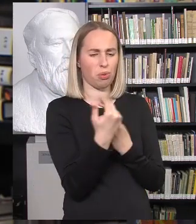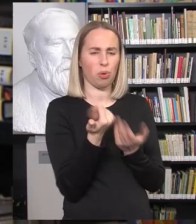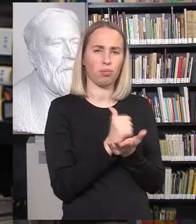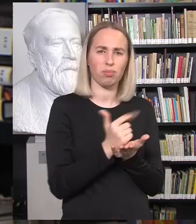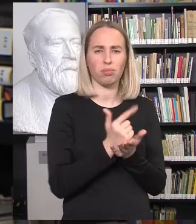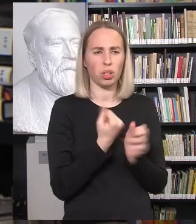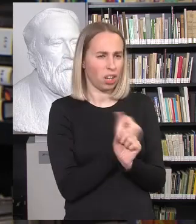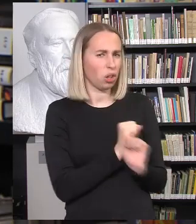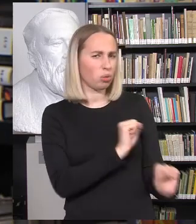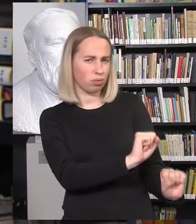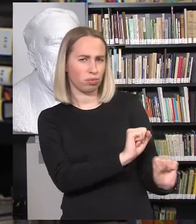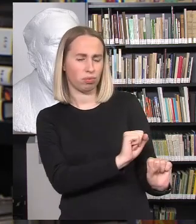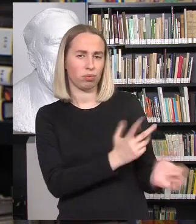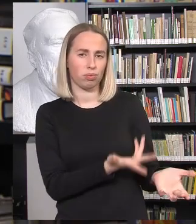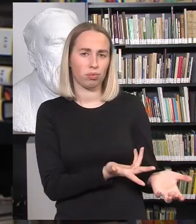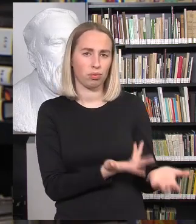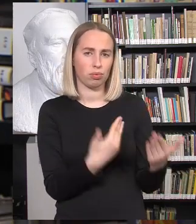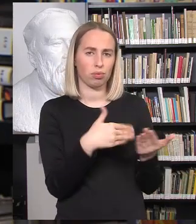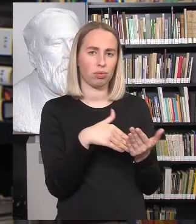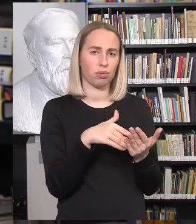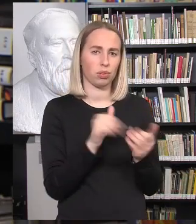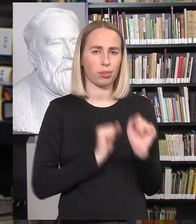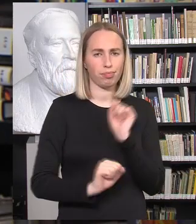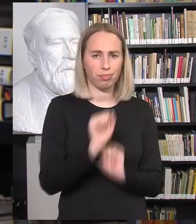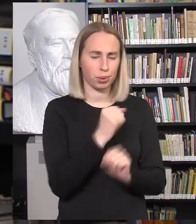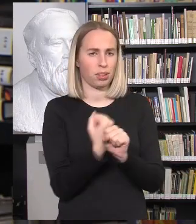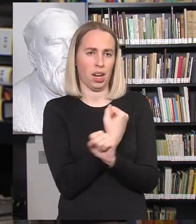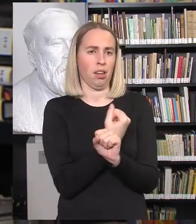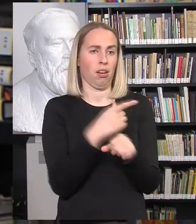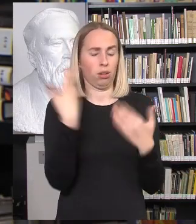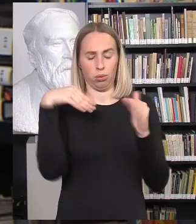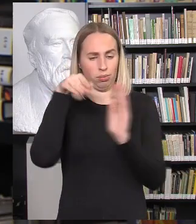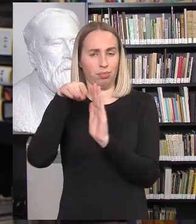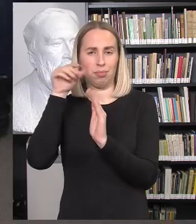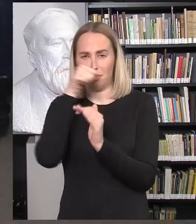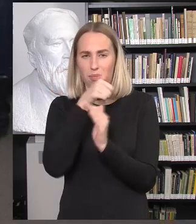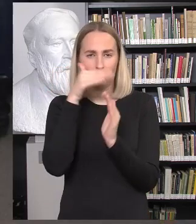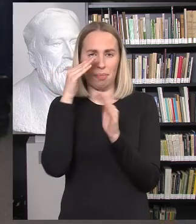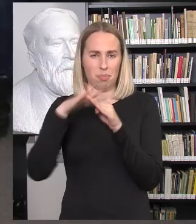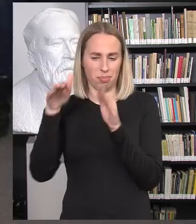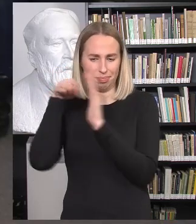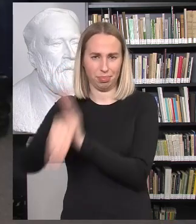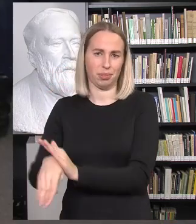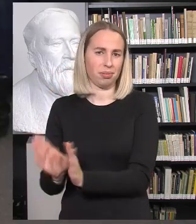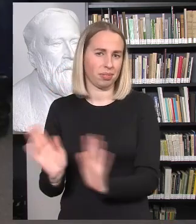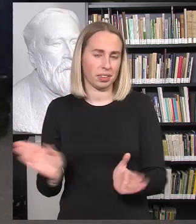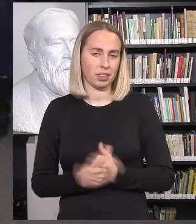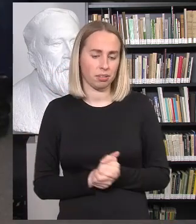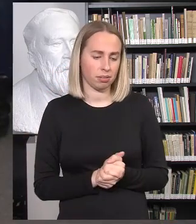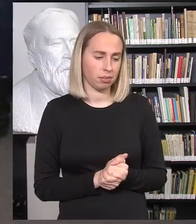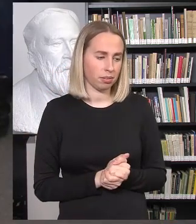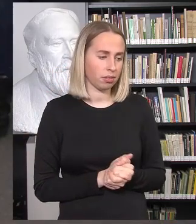dalykas, kurį iš vis reikia ten kažkur į tamsesnį kampą kišti. Kaip čia yra. Iš tiesų, jūs taiką paskaitę, tai yra jau